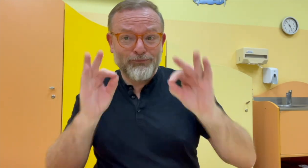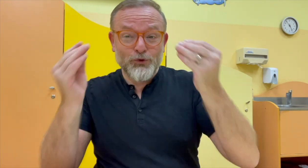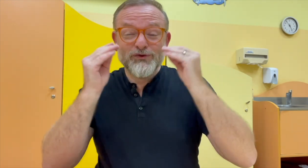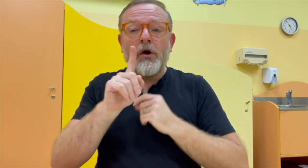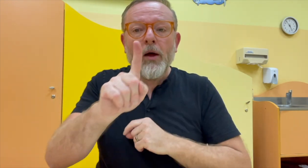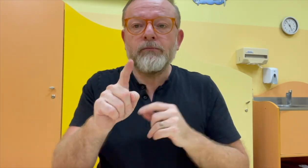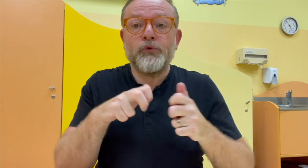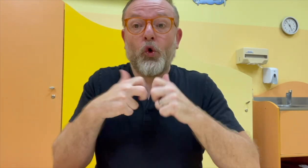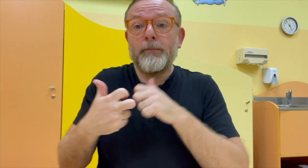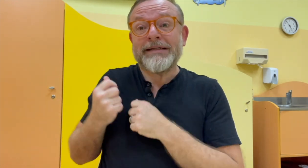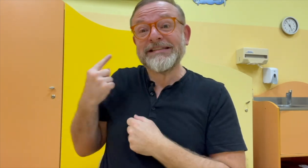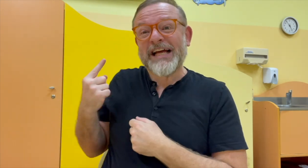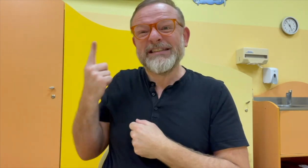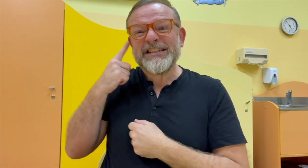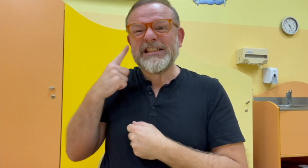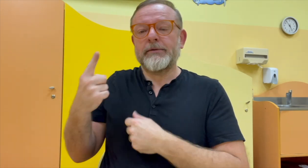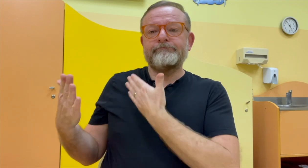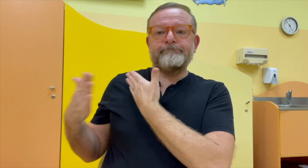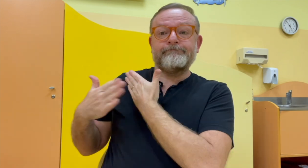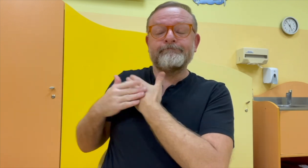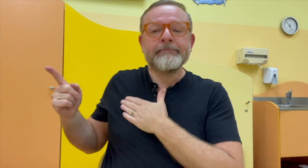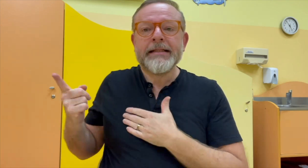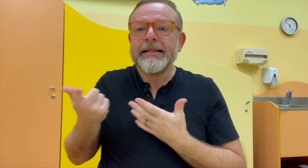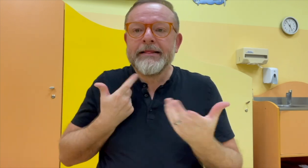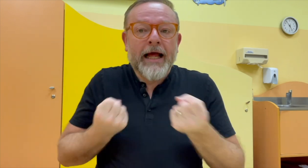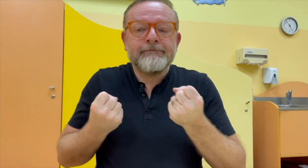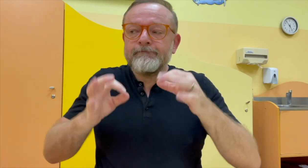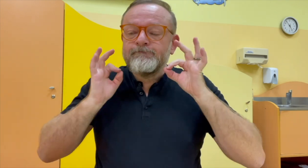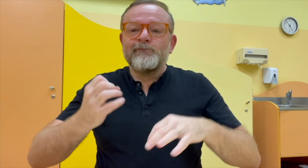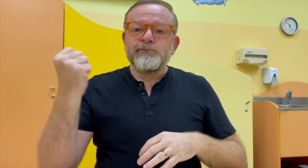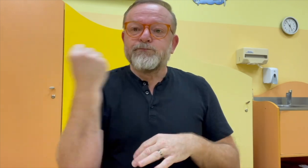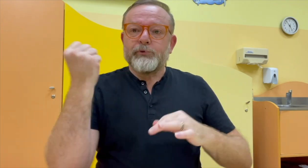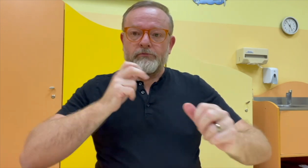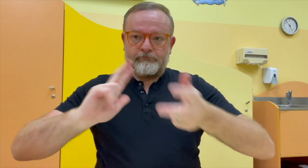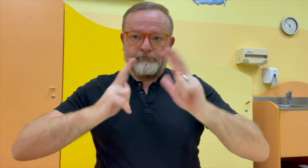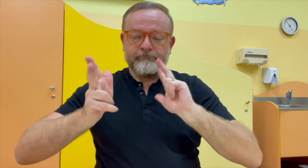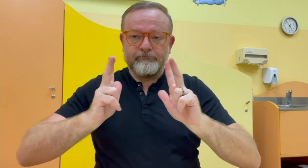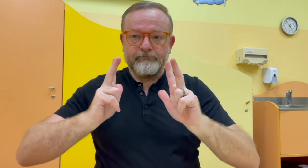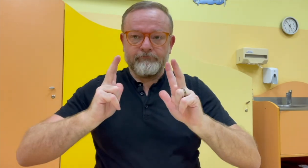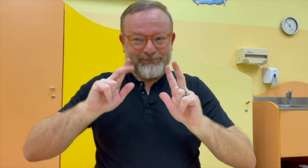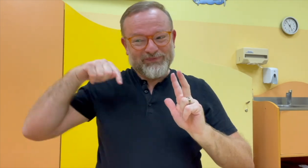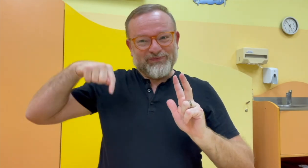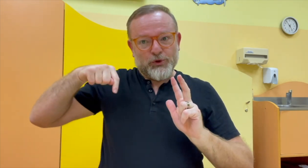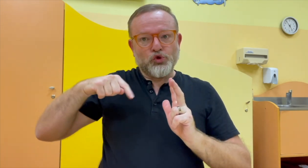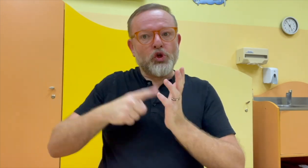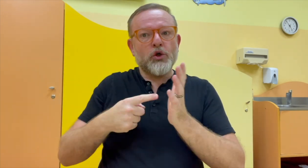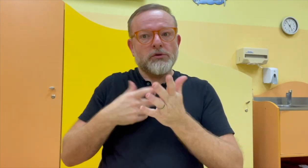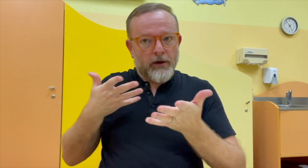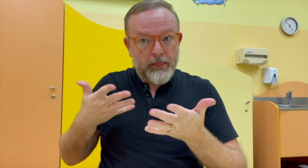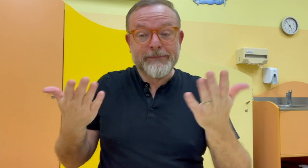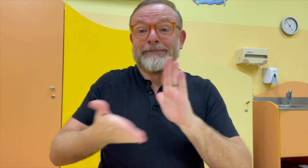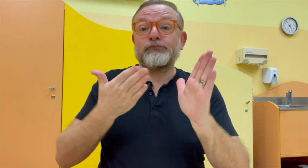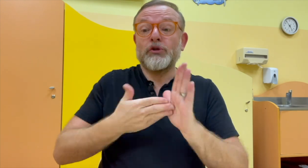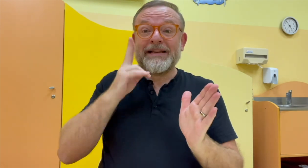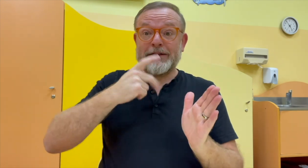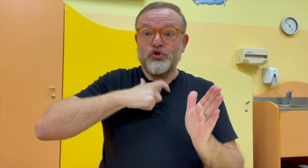tak ale i má výborný vztah se žáky, tak ale není úplně kompetentní v českém znakovém jazyce.